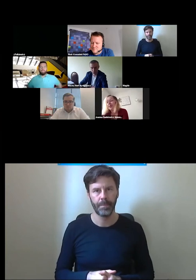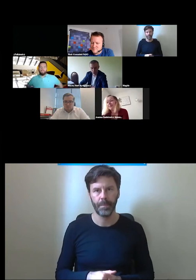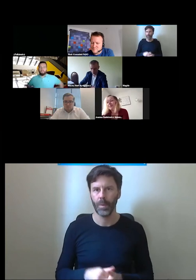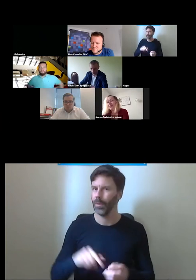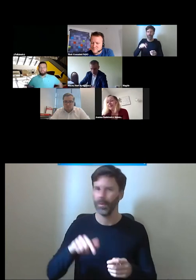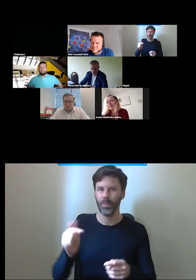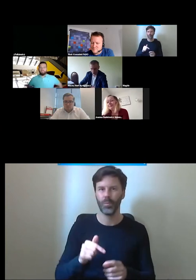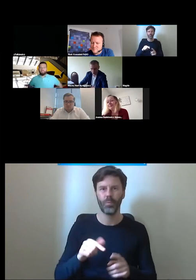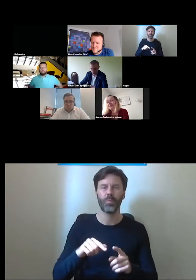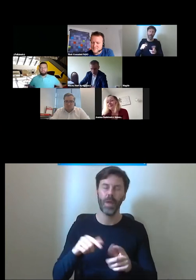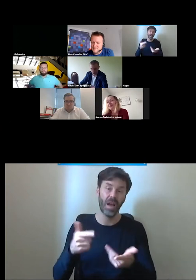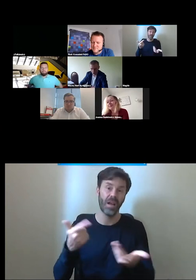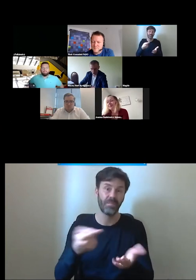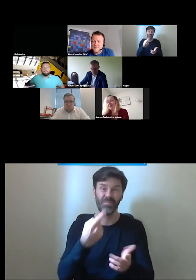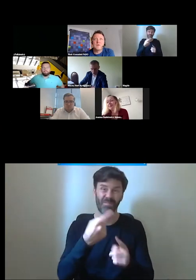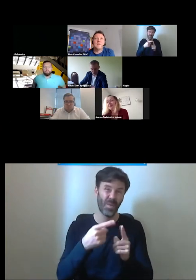osobę